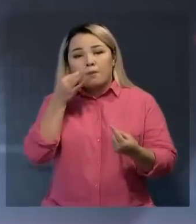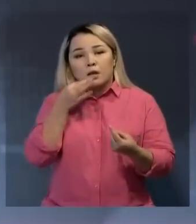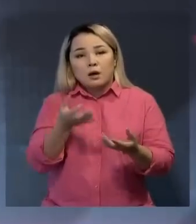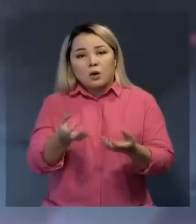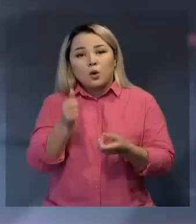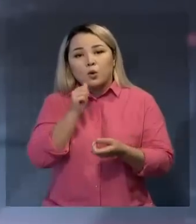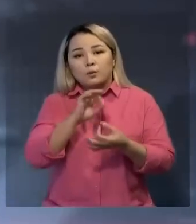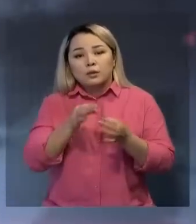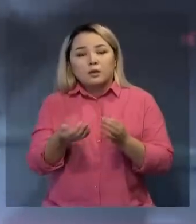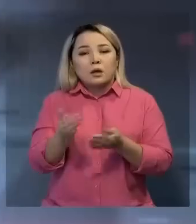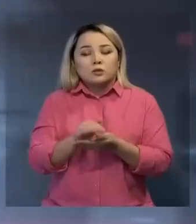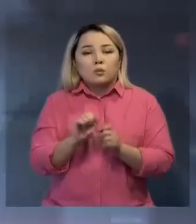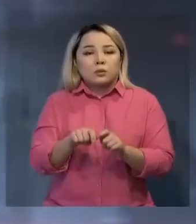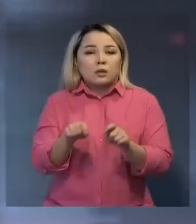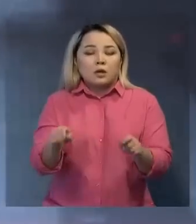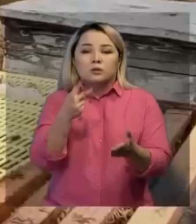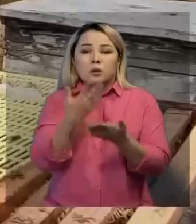алудың құпиясы мен танысалады.